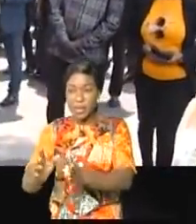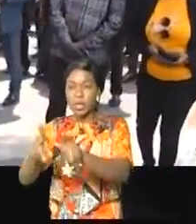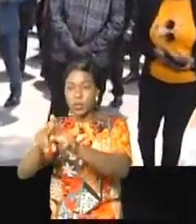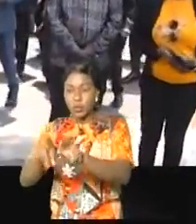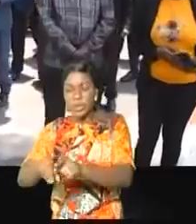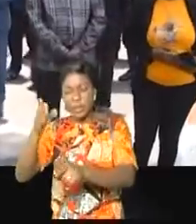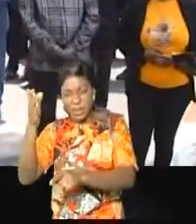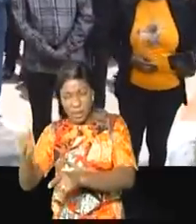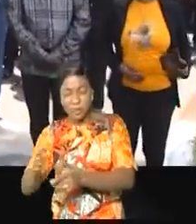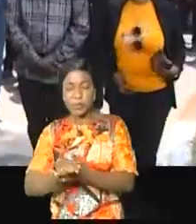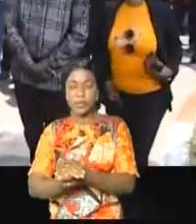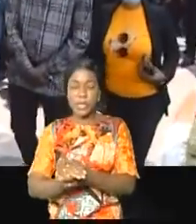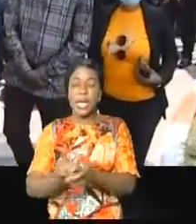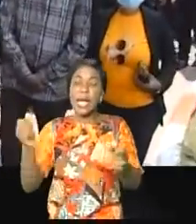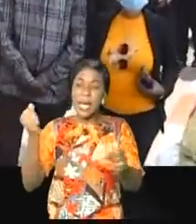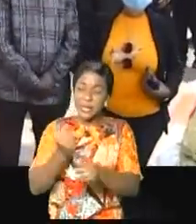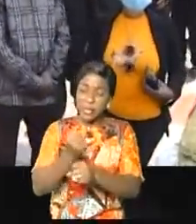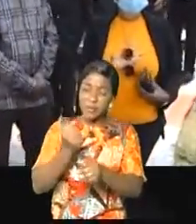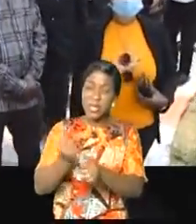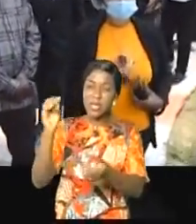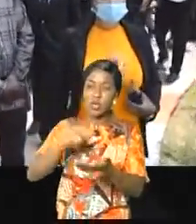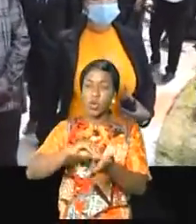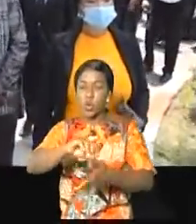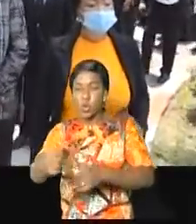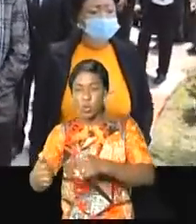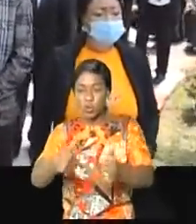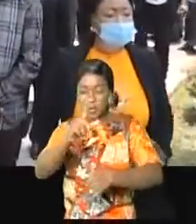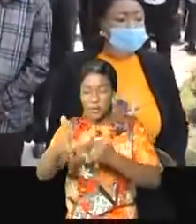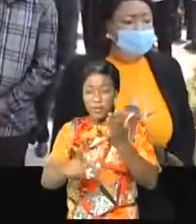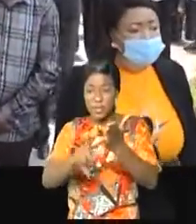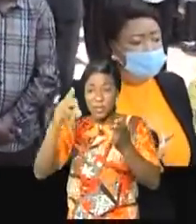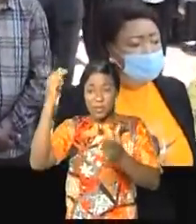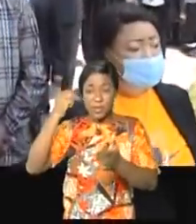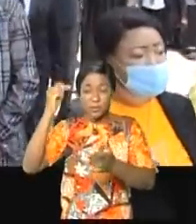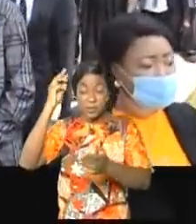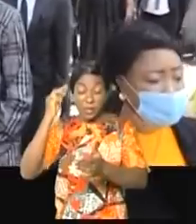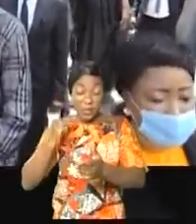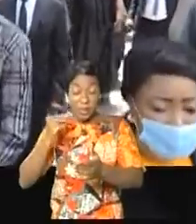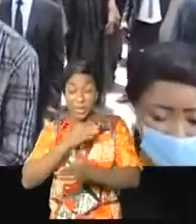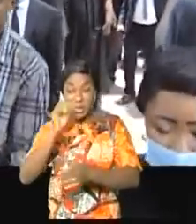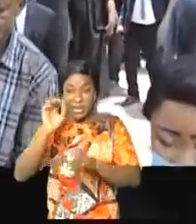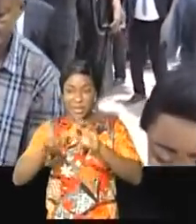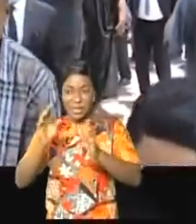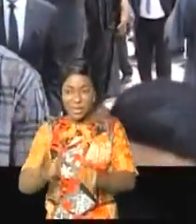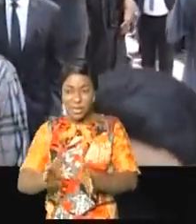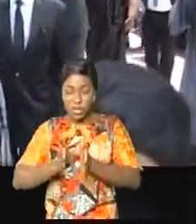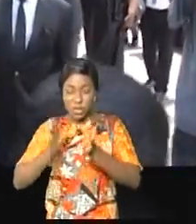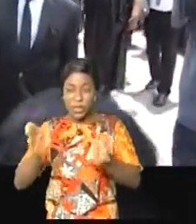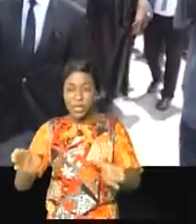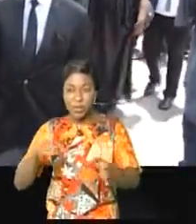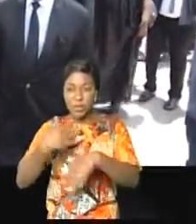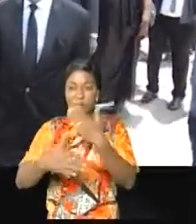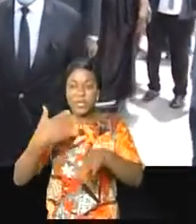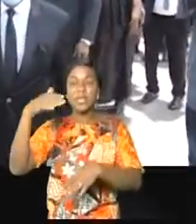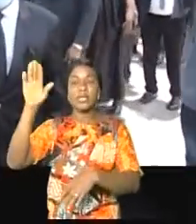Poutine. Il avait également assumé d'autres fonctions de vice-ministre et secrétaire général aux affaires étrangères en 1991.